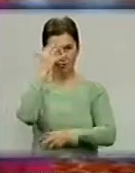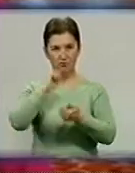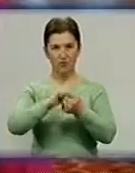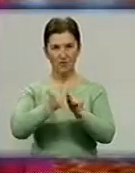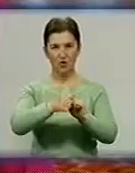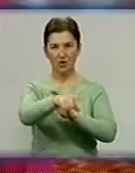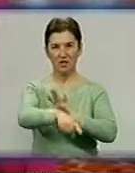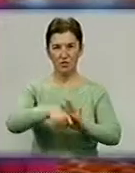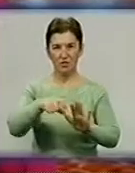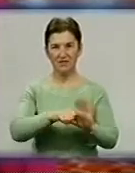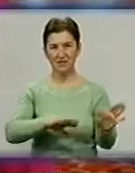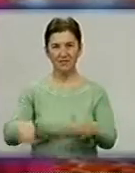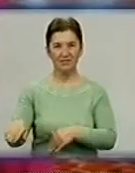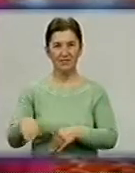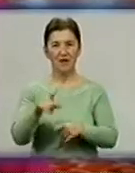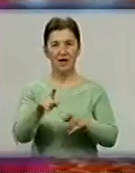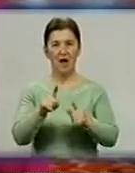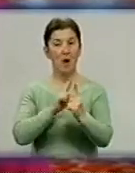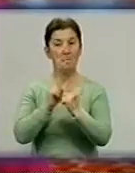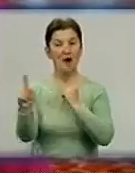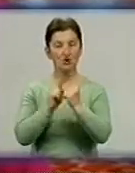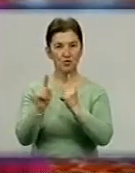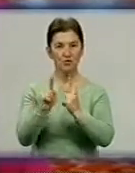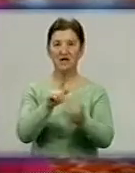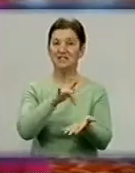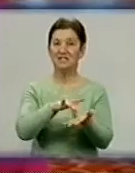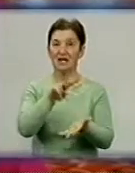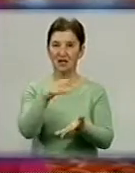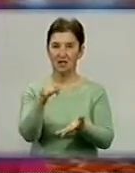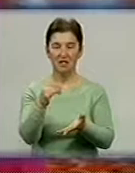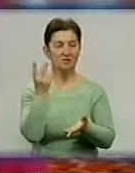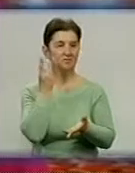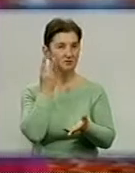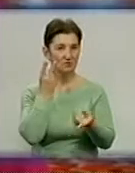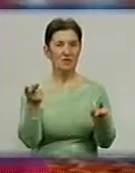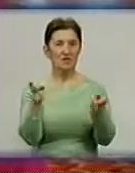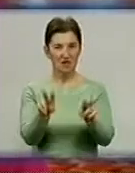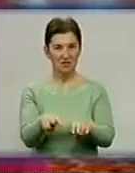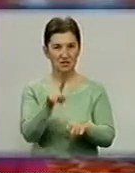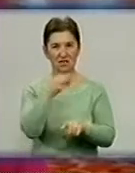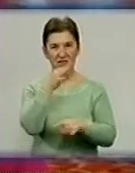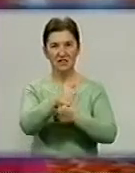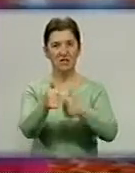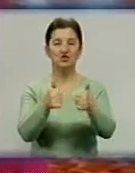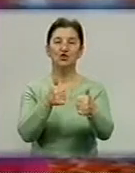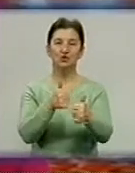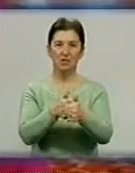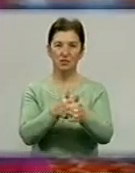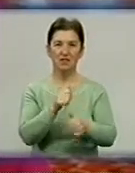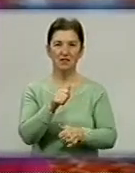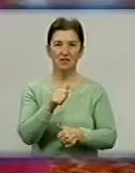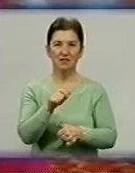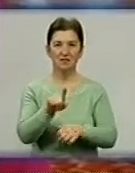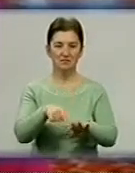Маршрут Центральний у Кіровограді не скасується. Остаточне рішення міськради. Про це заявив перший заступник міського голови Володимир Каніщев.